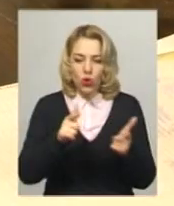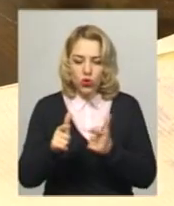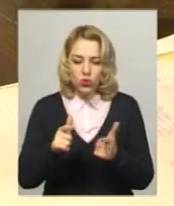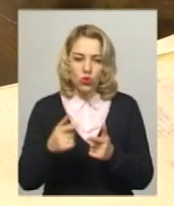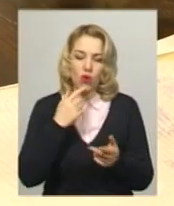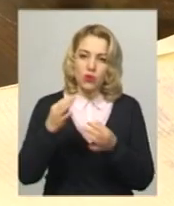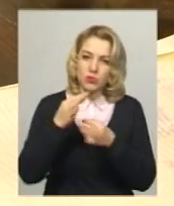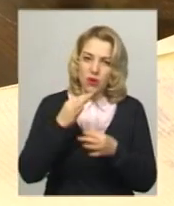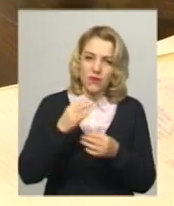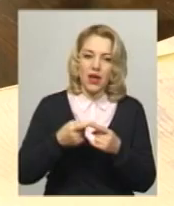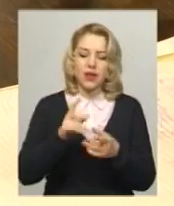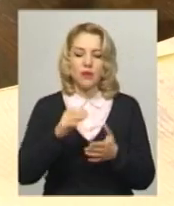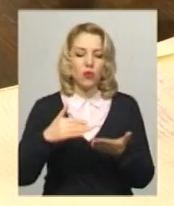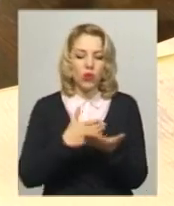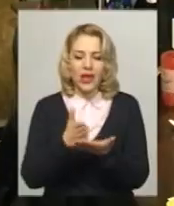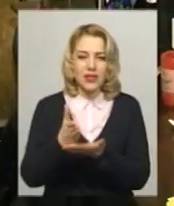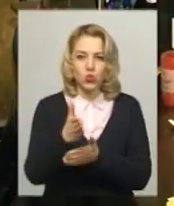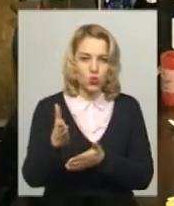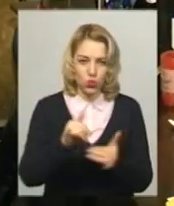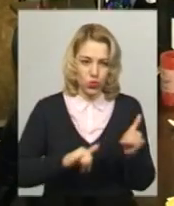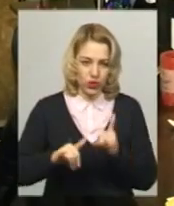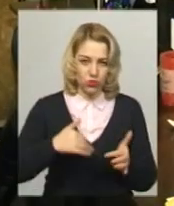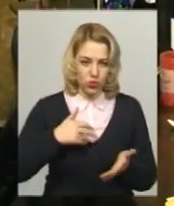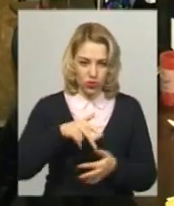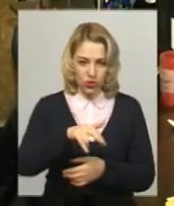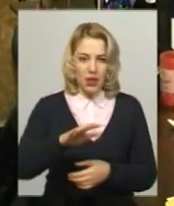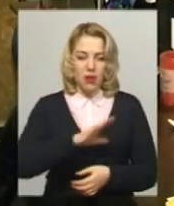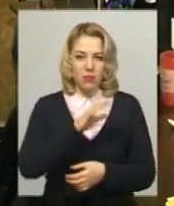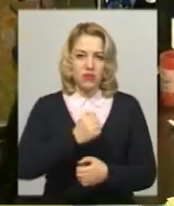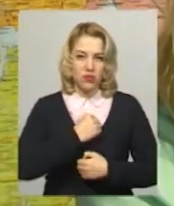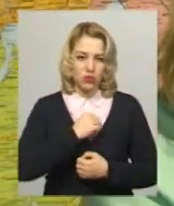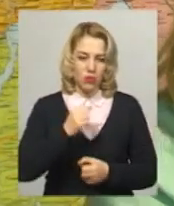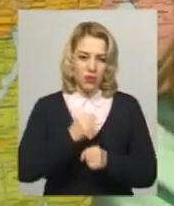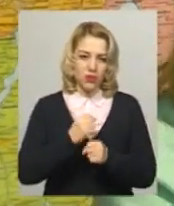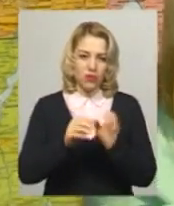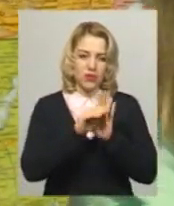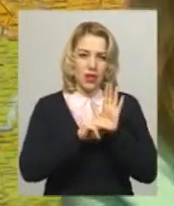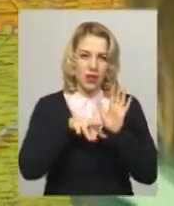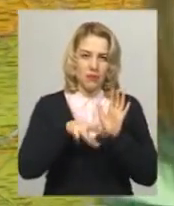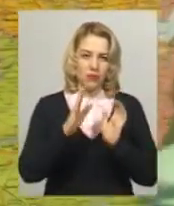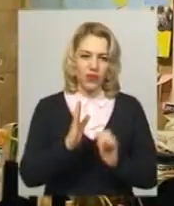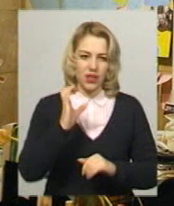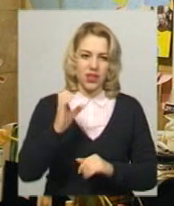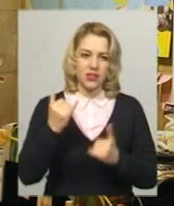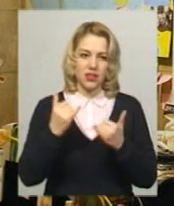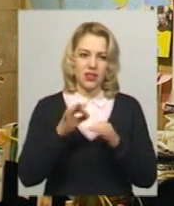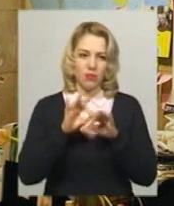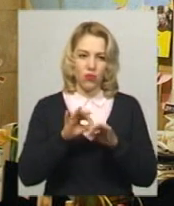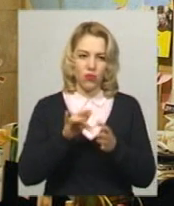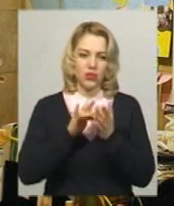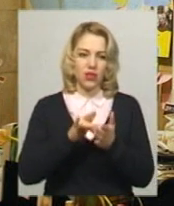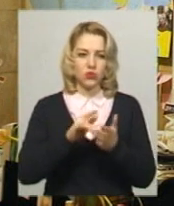екскурсантів, котра хоче відвідати Хмельниччину. Колишній військовий свого часу працював у системі МВС, нині проводить екскурсії